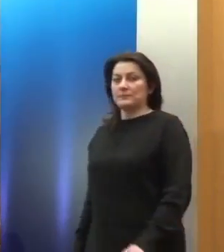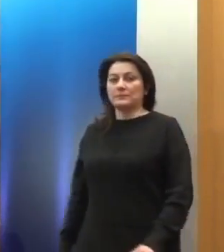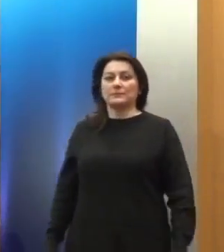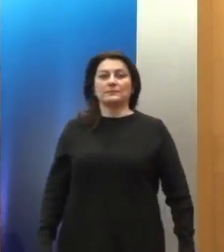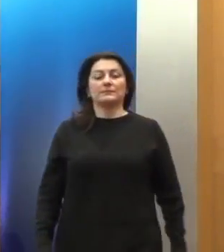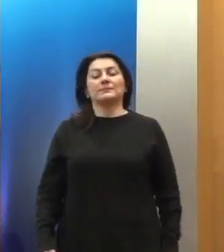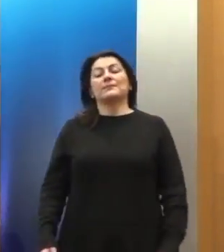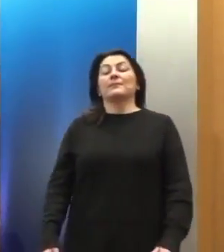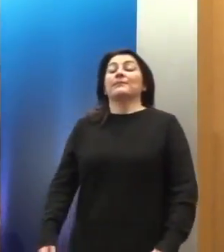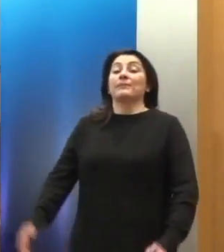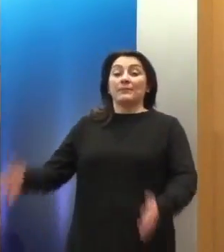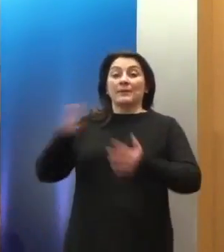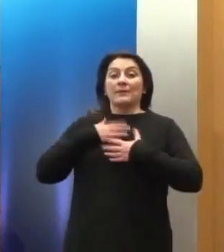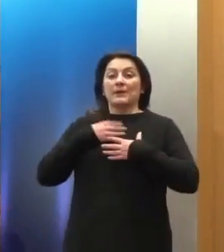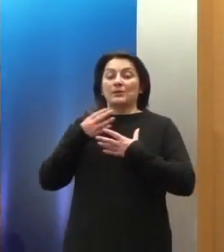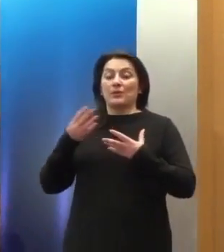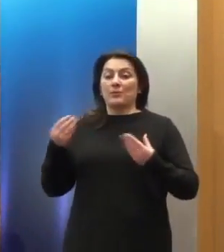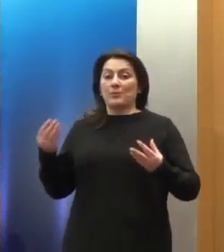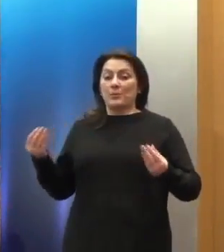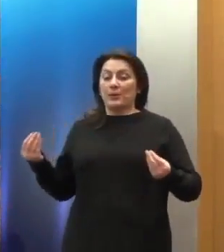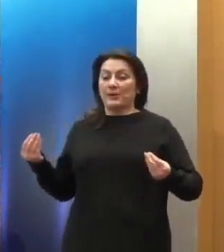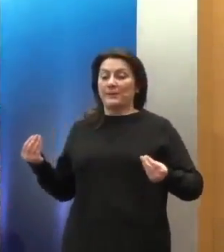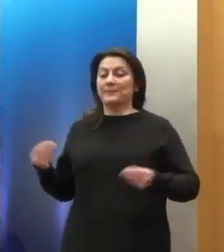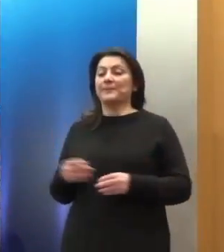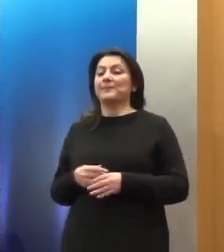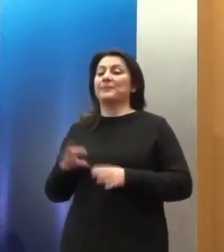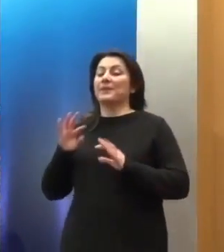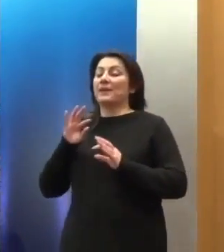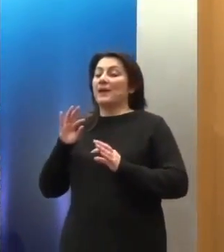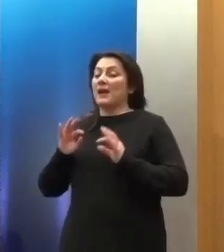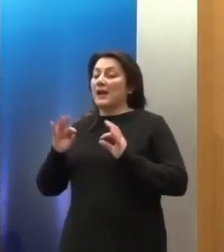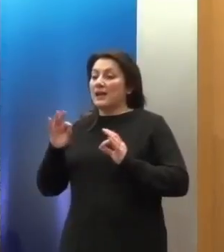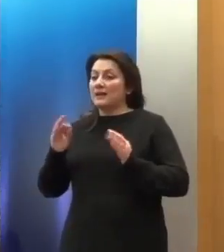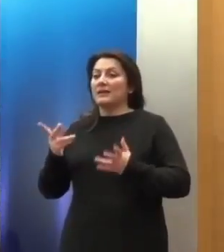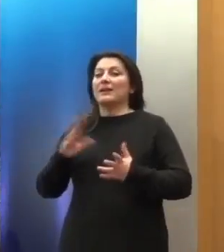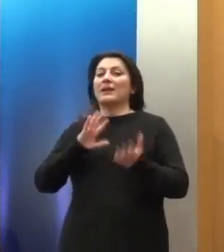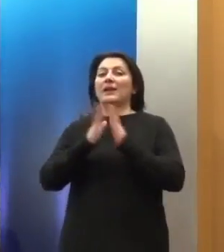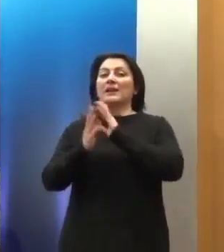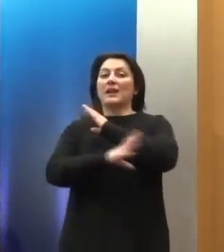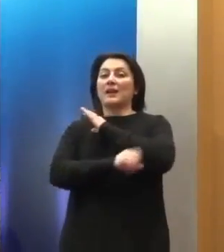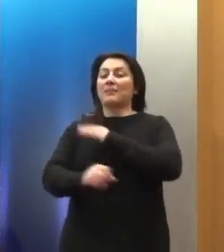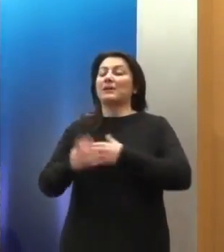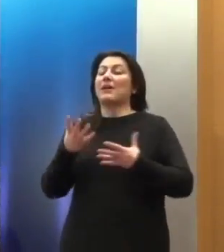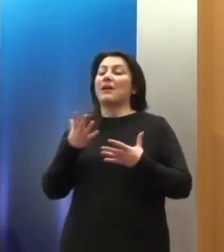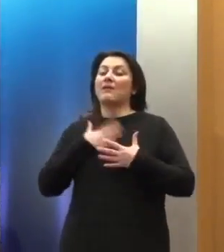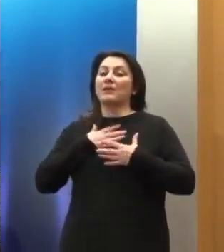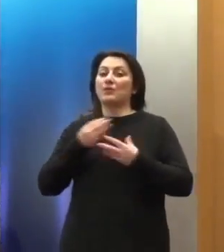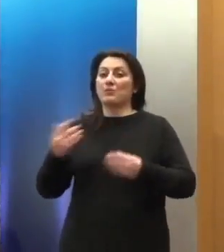Ευχαριστώ πολύ, κυρία Γενική Γραμματέα, και ευχαριστώ πάρα πολύ για την πρόσκληση.